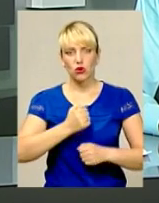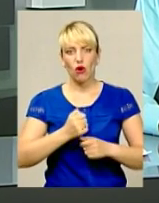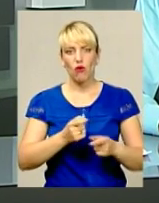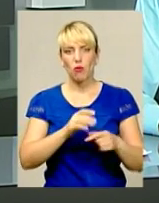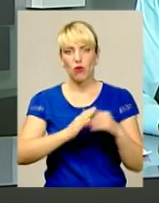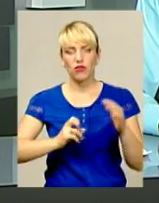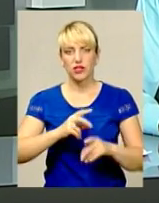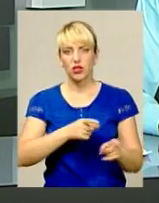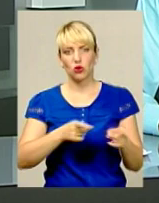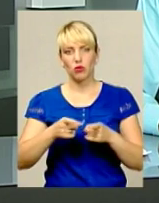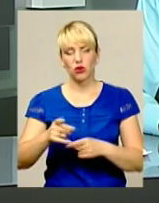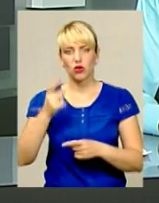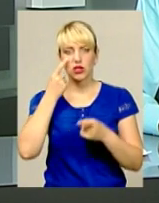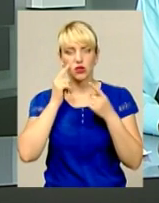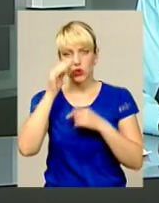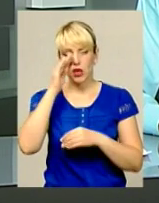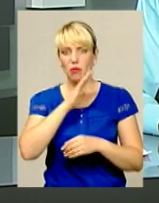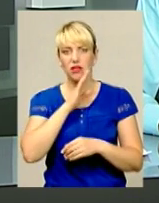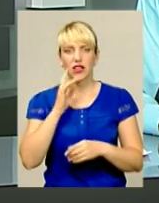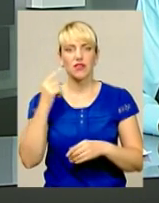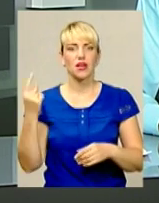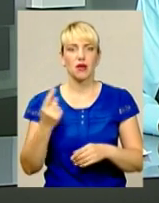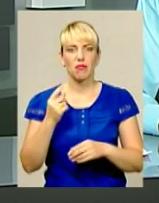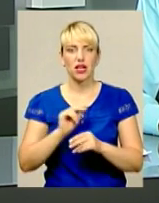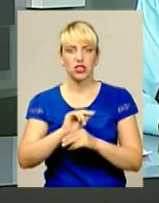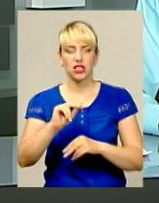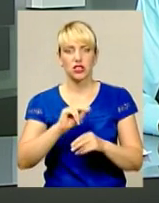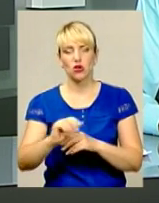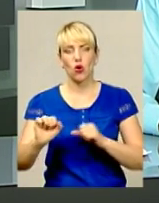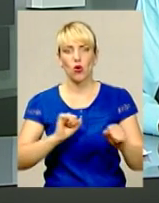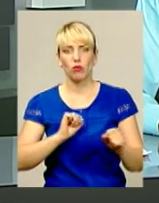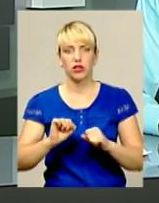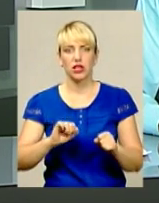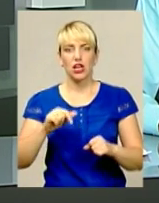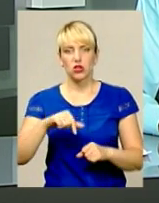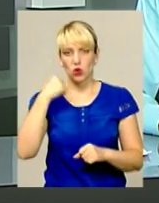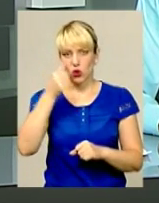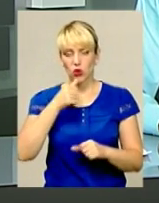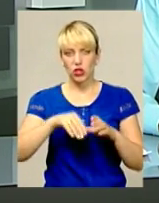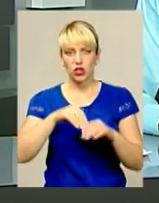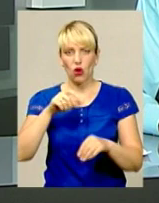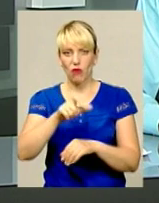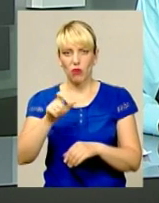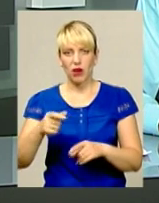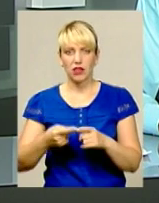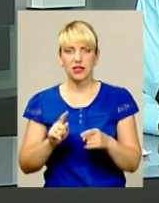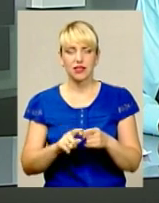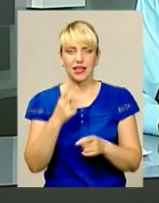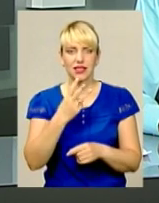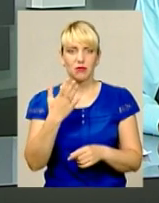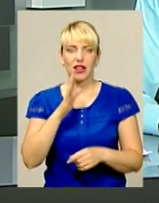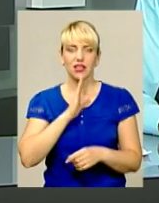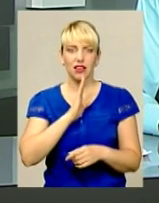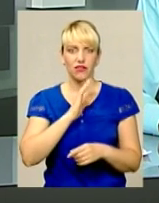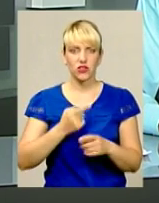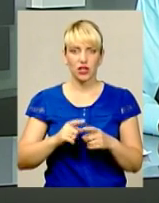Слюзи батьків і перші на станови старших командирів. Серед цьогорічних новобранців – 35 дівчат. Більшість вступників наразі